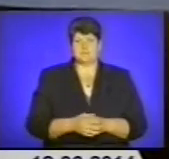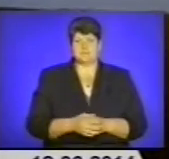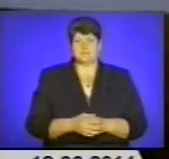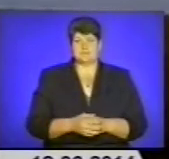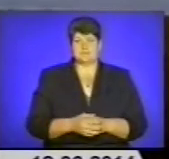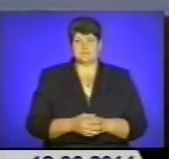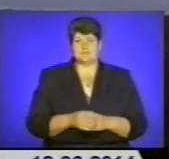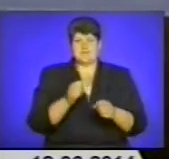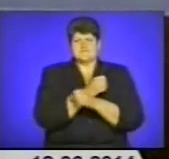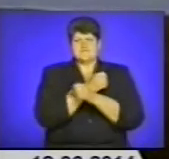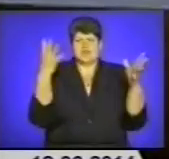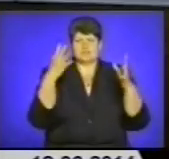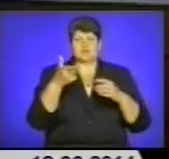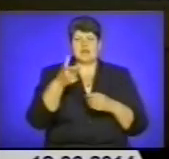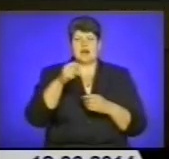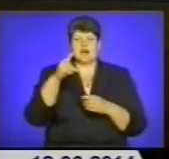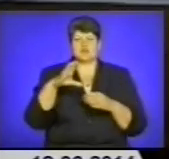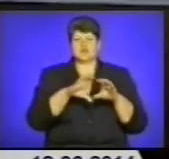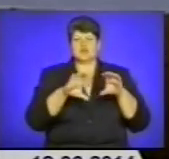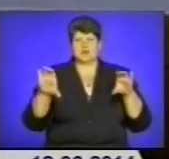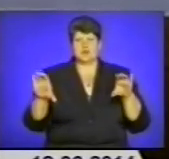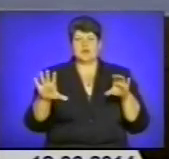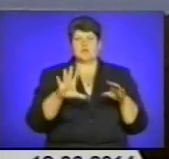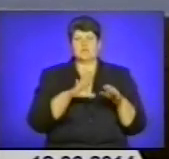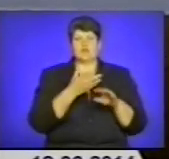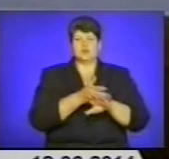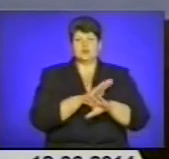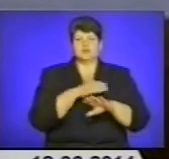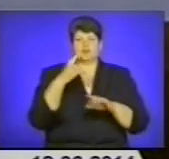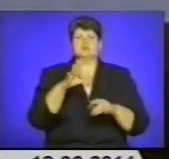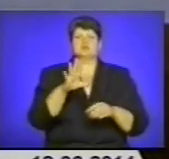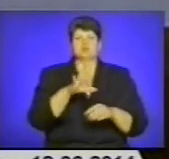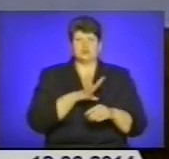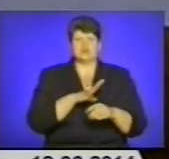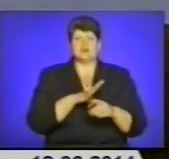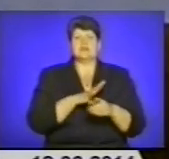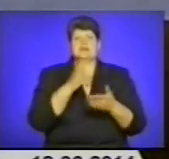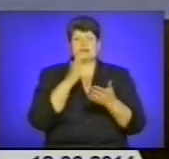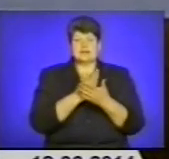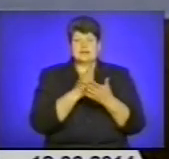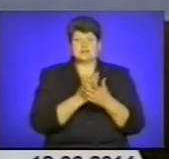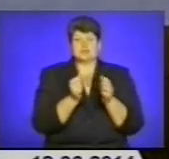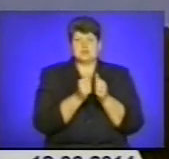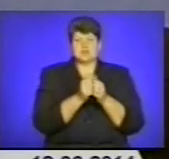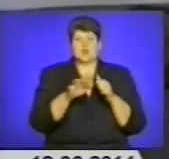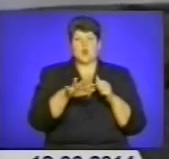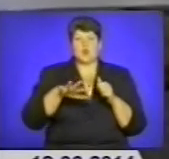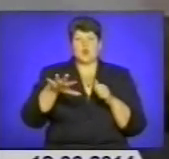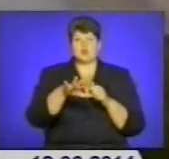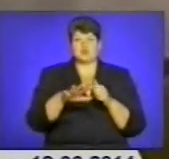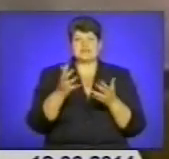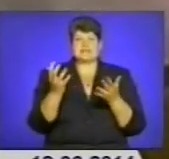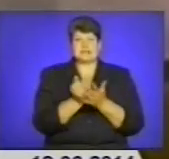Вибух на газогоні у рингуї Памари Ужгород був. Це підтвердять експерти. У висновках йдеться, що поблизу зони пошкодження трубопроводу